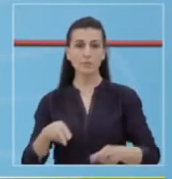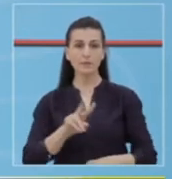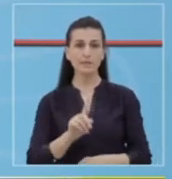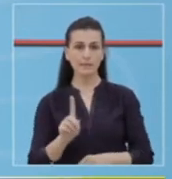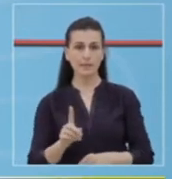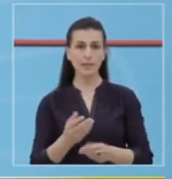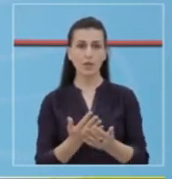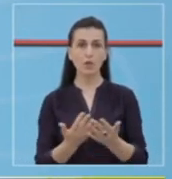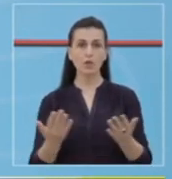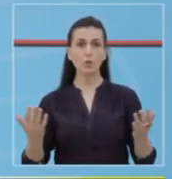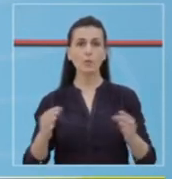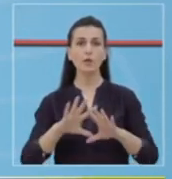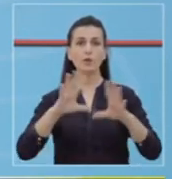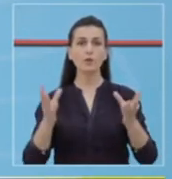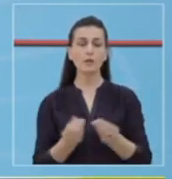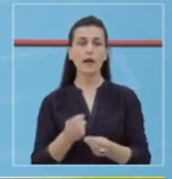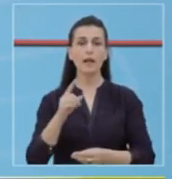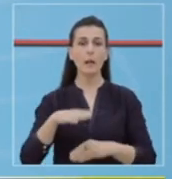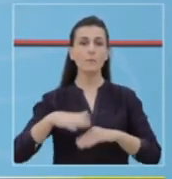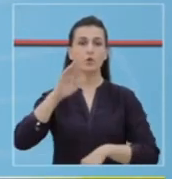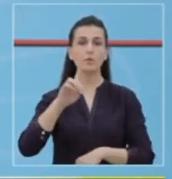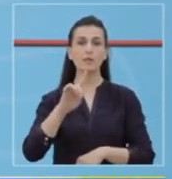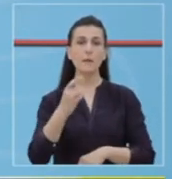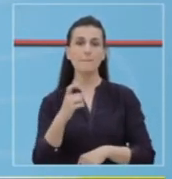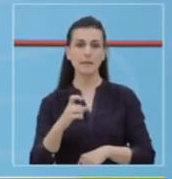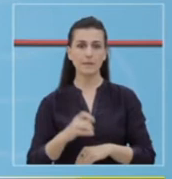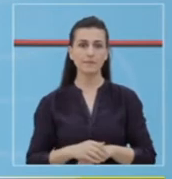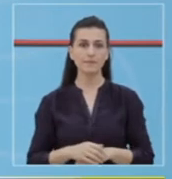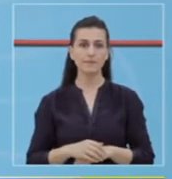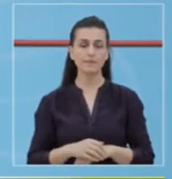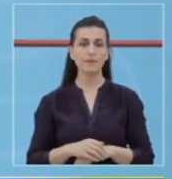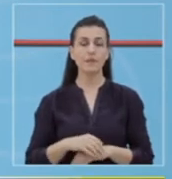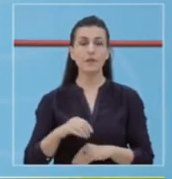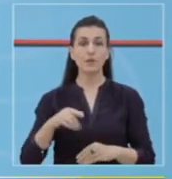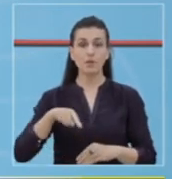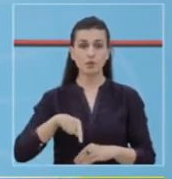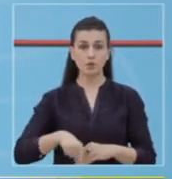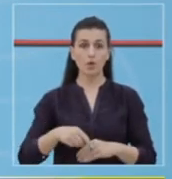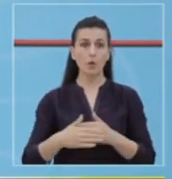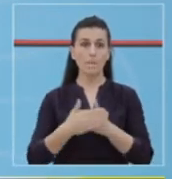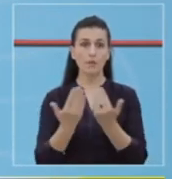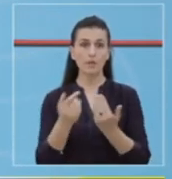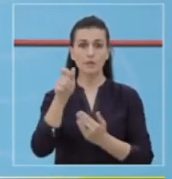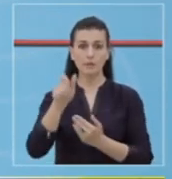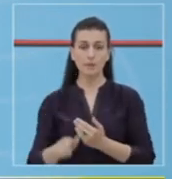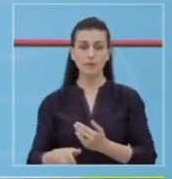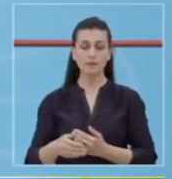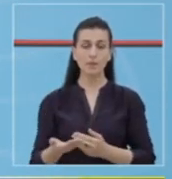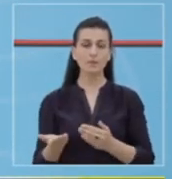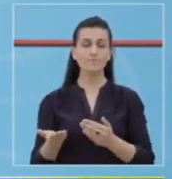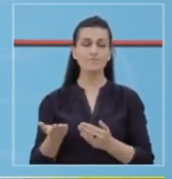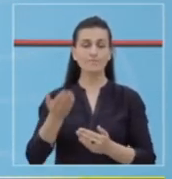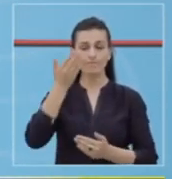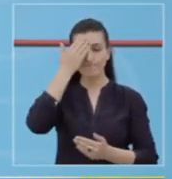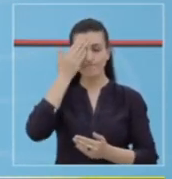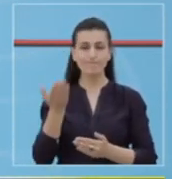e quar numrinë të shëruarve nbi 1.000 që nga fillimi i epidemis. Mëngjesin e sotëm ka ndruar jetë në spitalin infektiv